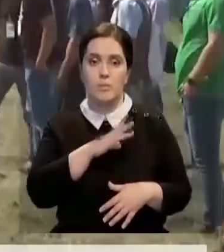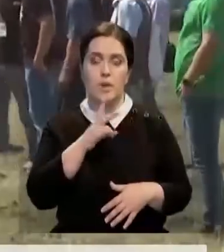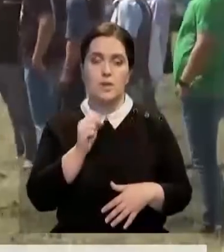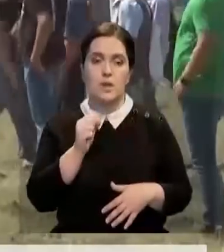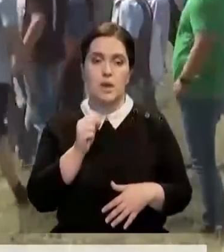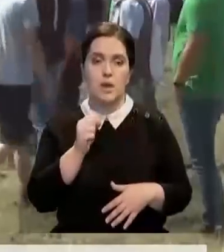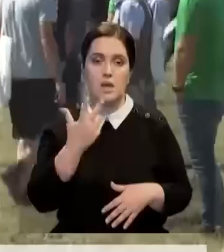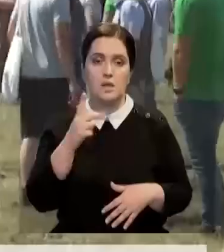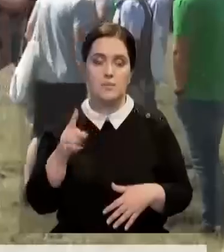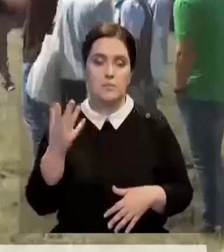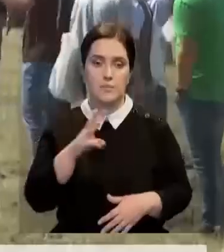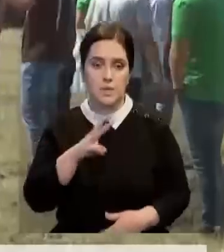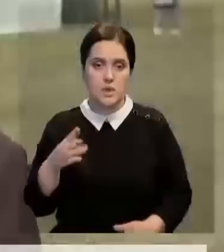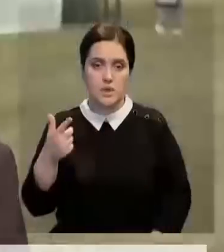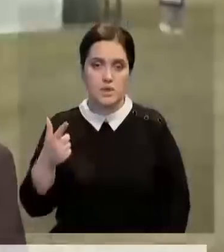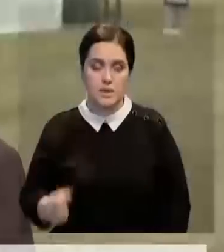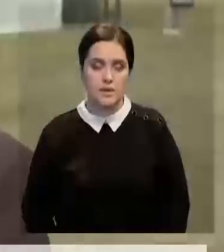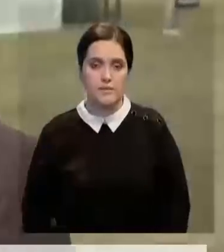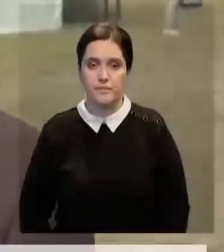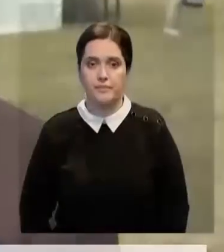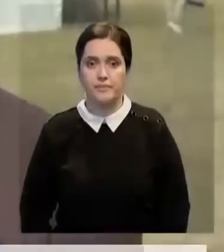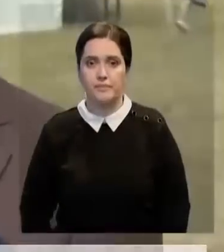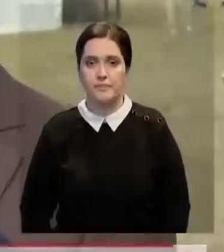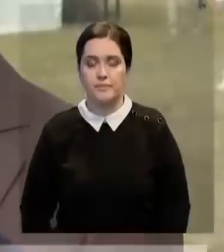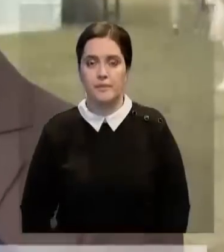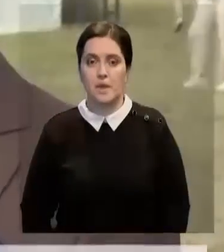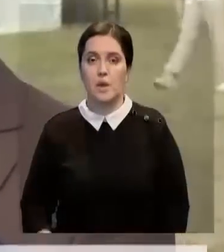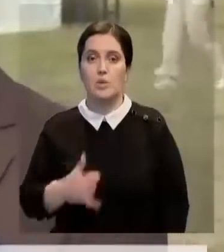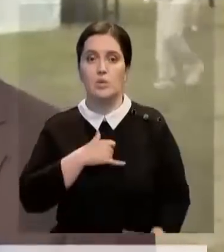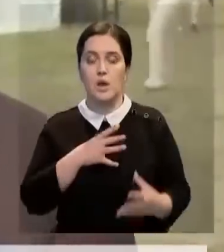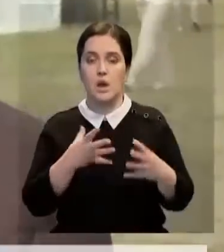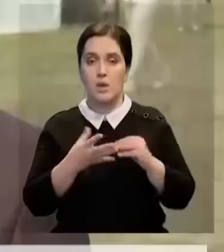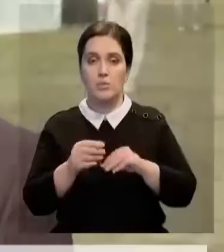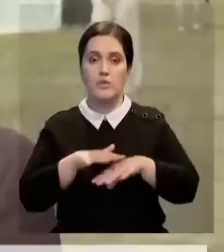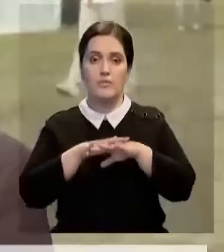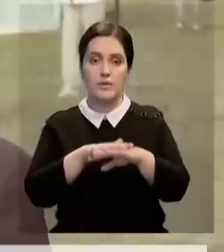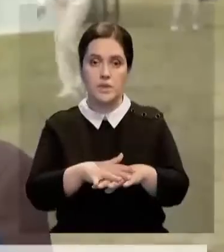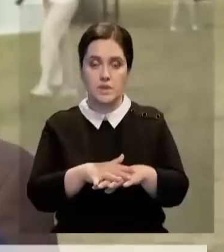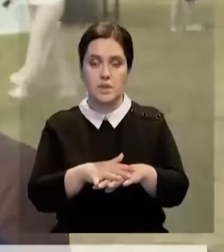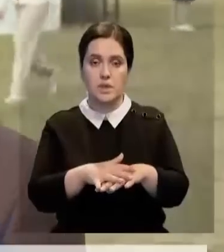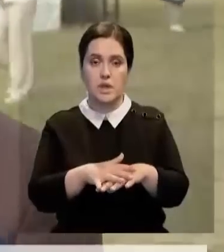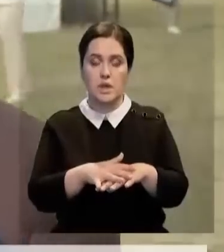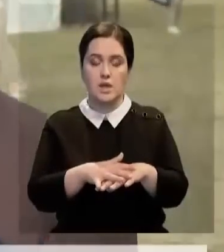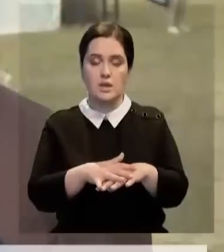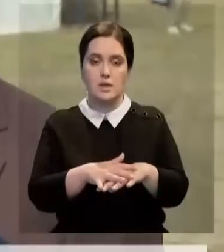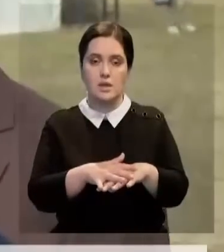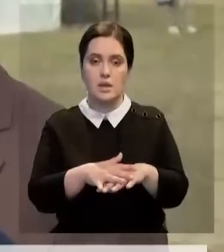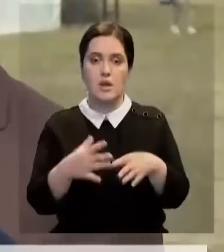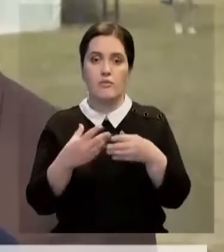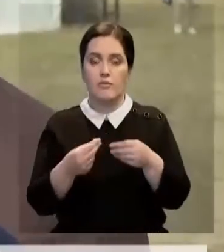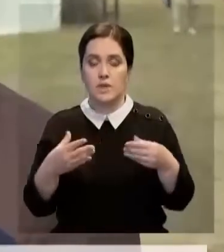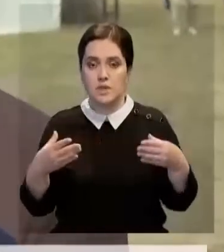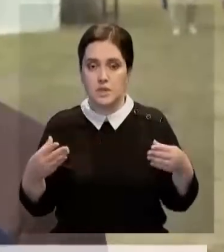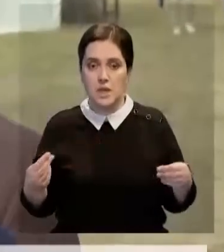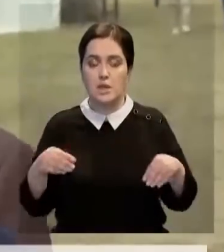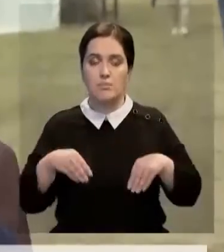,5 миллиона гектаров. В основном у нас объем финансирования больше, в этом году профинансировали на весенне полевые